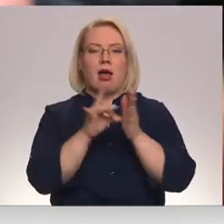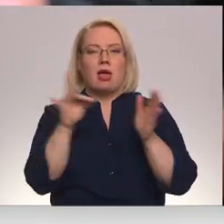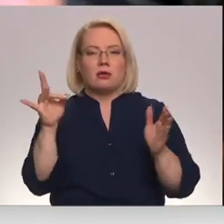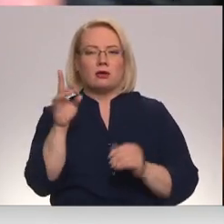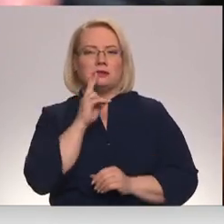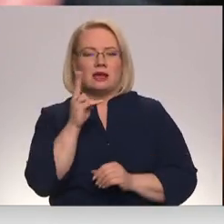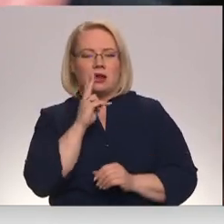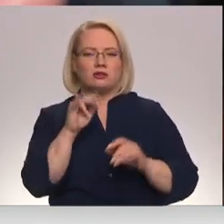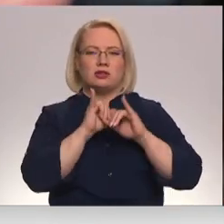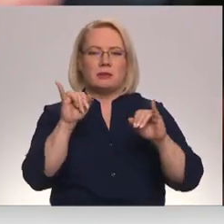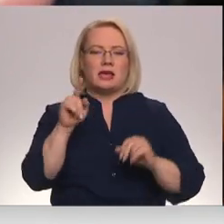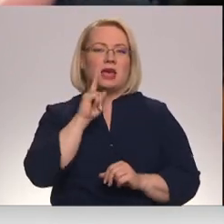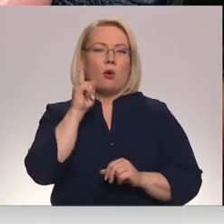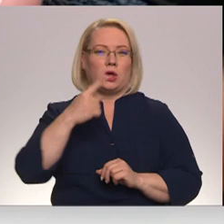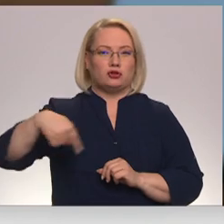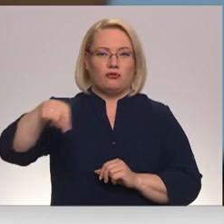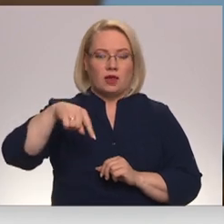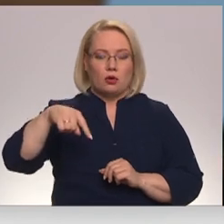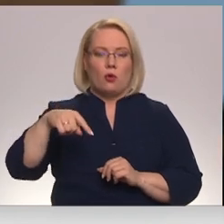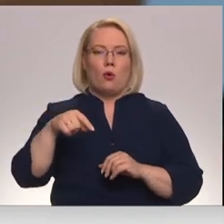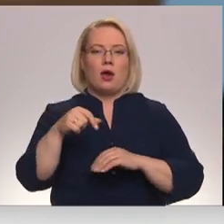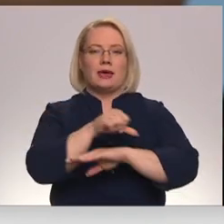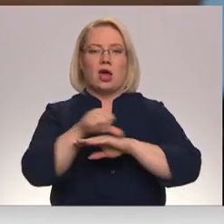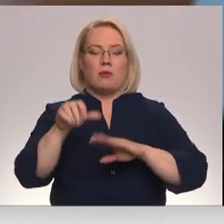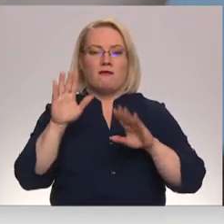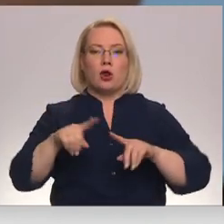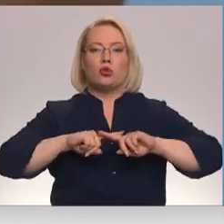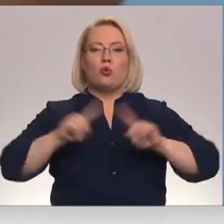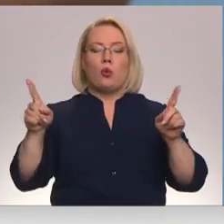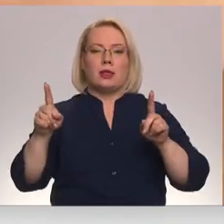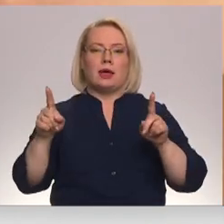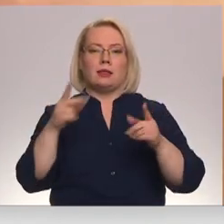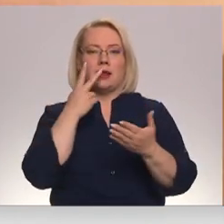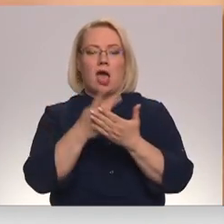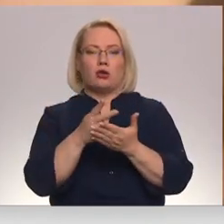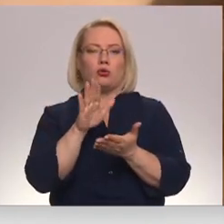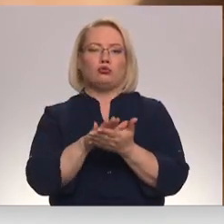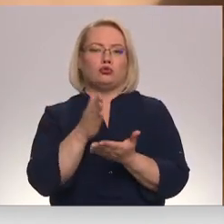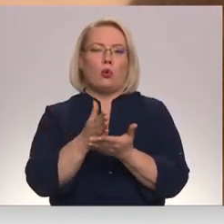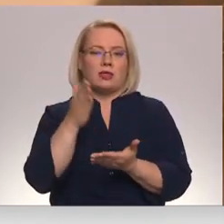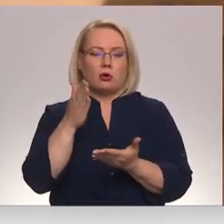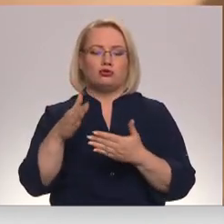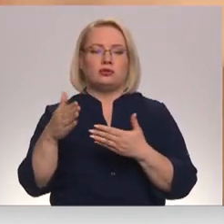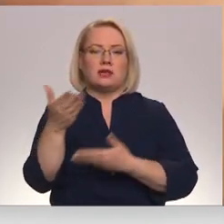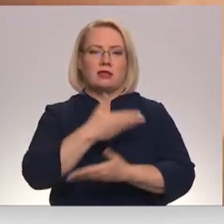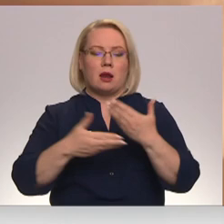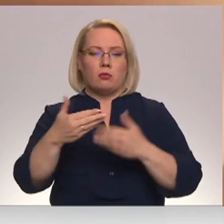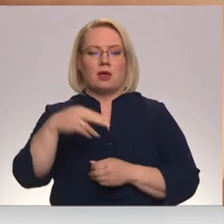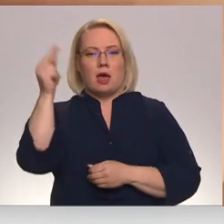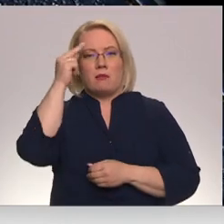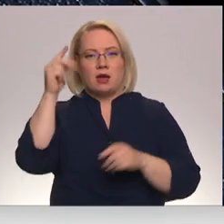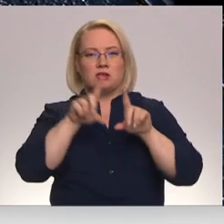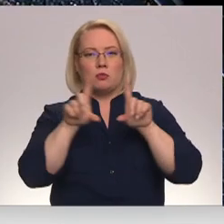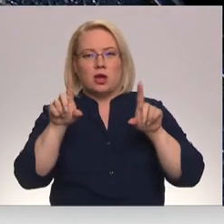izplatību jauniešu vidū iespējams ierobežot, nekavējoties, reaģējot uz notiekošo un sadarbojoties mācību iestādei,